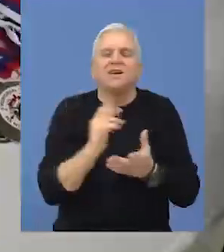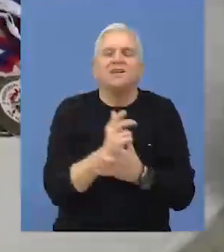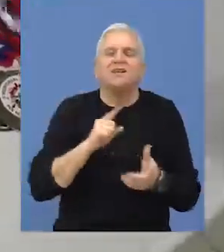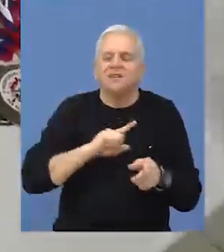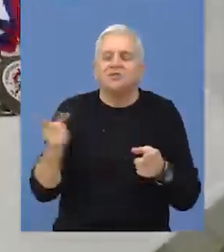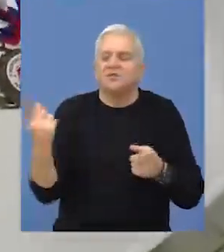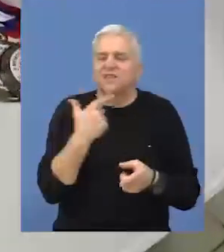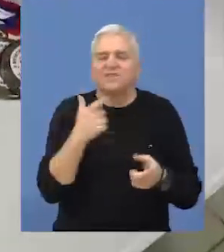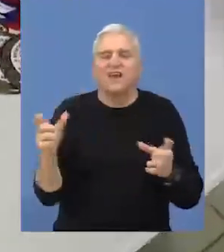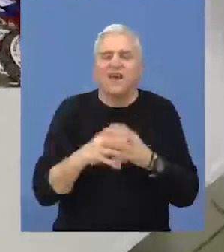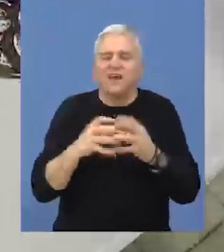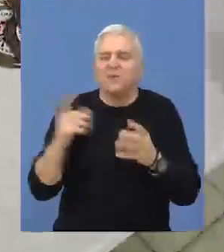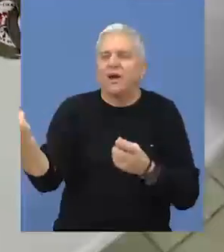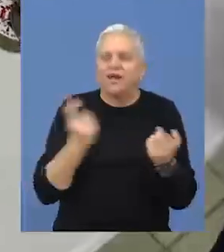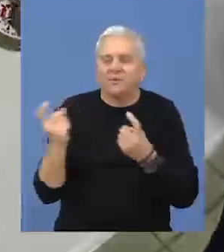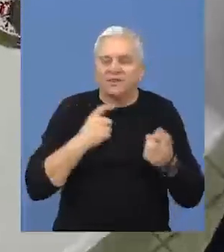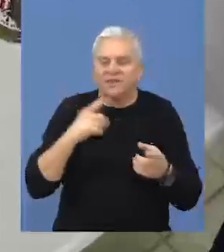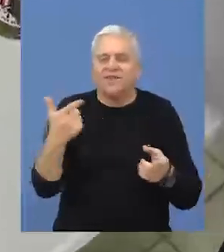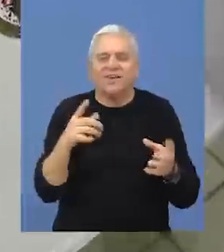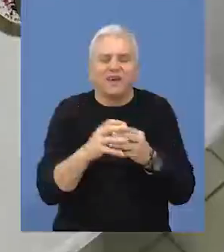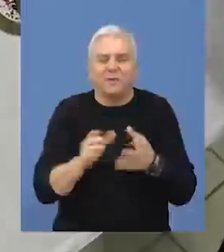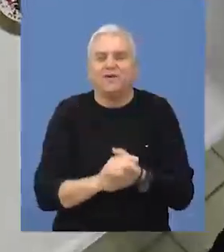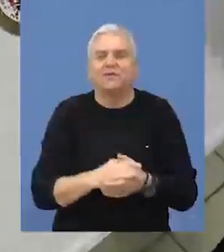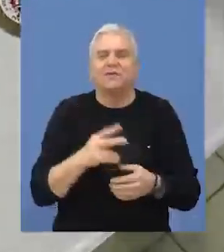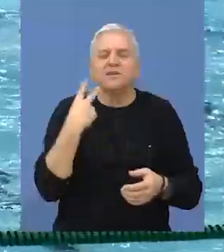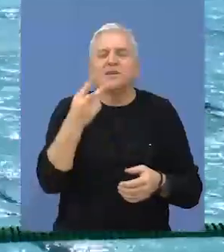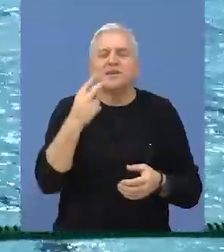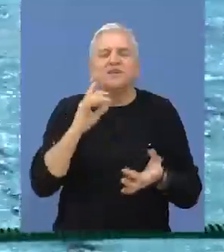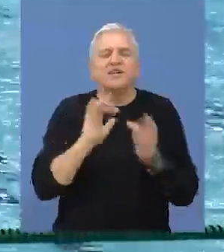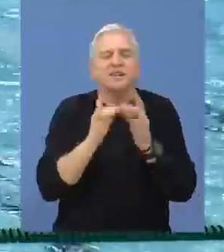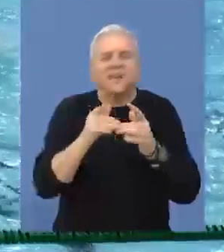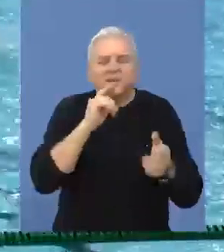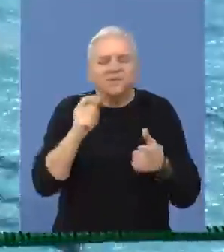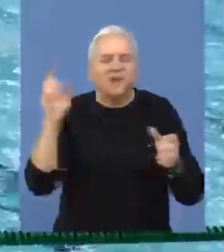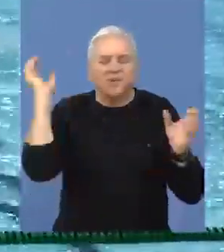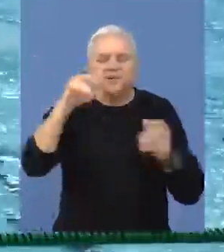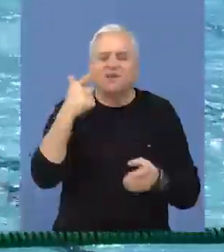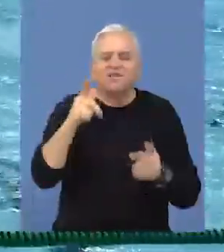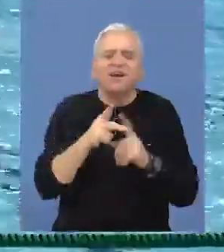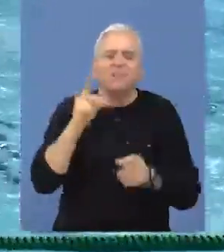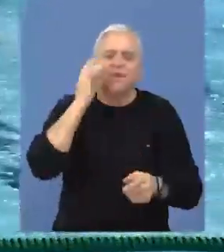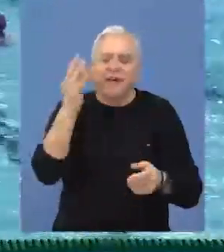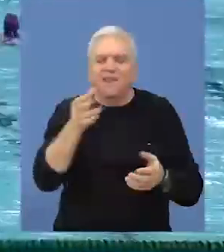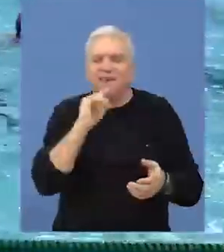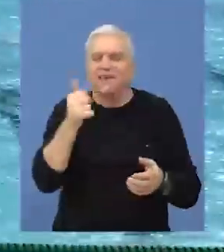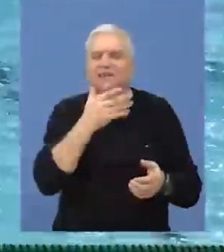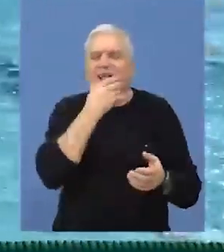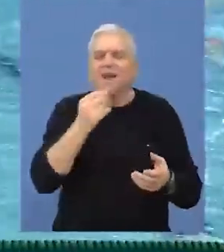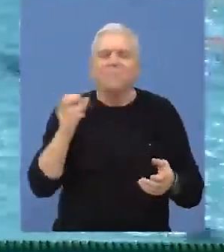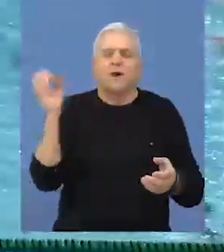zajedno sa našom reprezentacijom koja se isto podela u dve ekipe. 20 utakmica za dva i po dana,